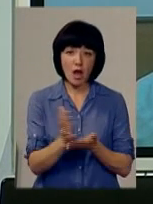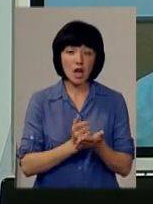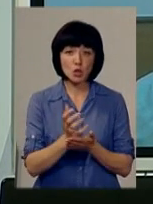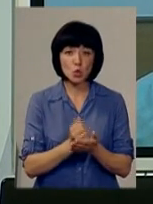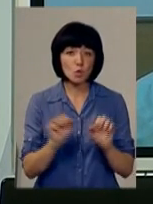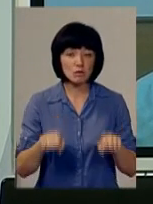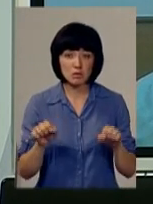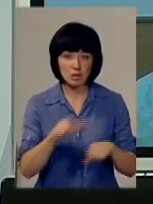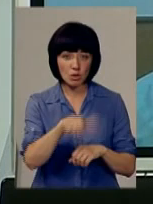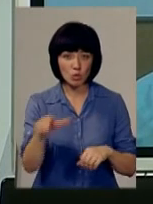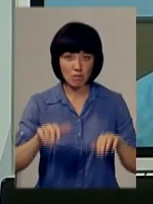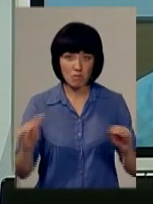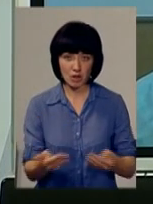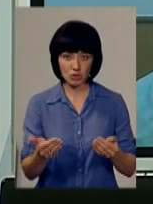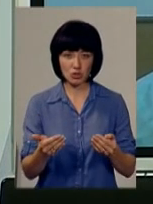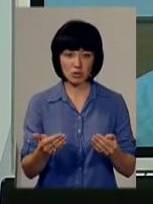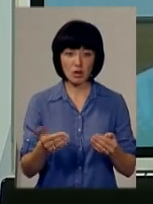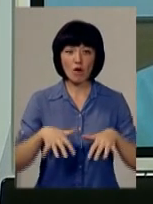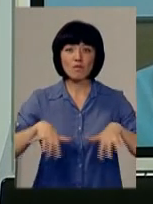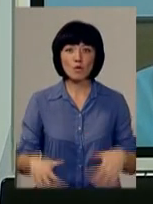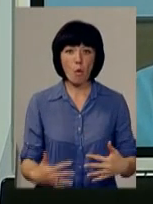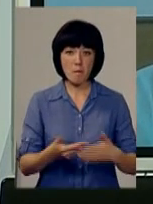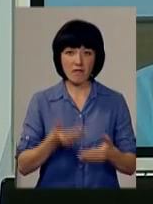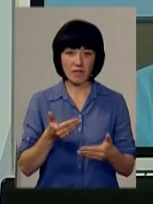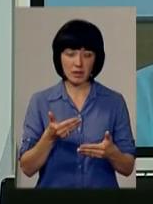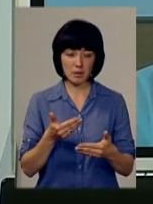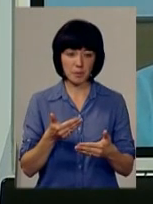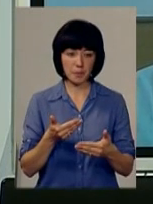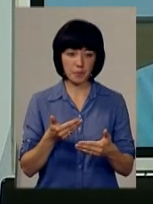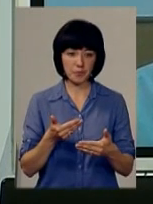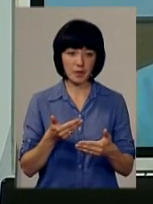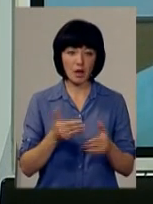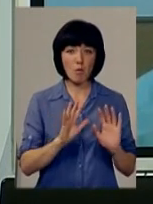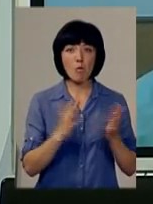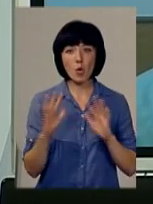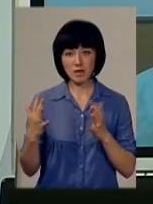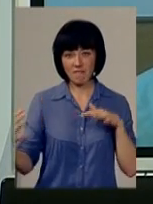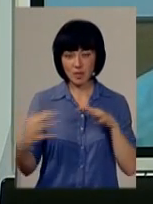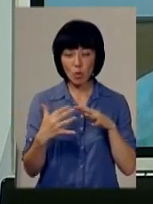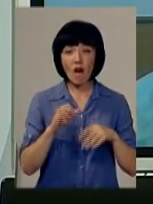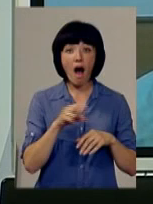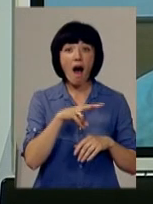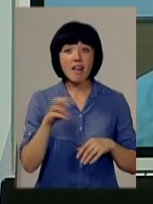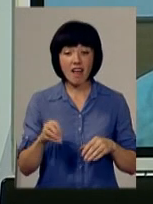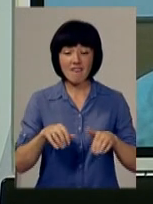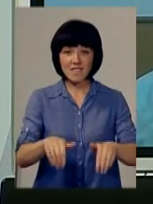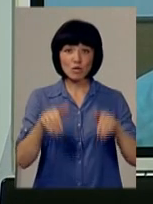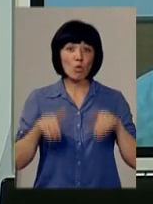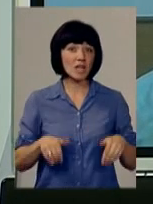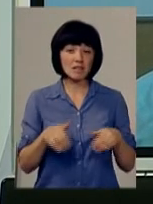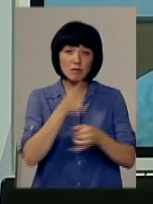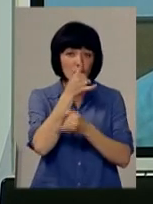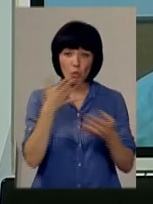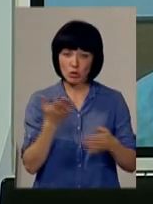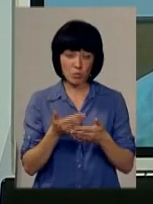і дійсно, устальність від тих подій. Але відсторонитися ми від них не можемо.